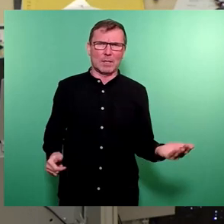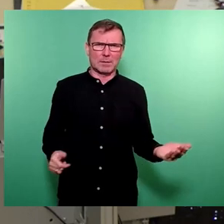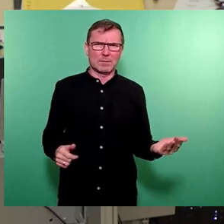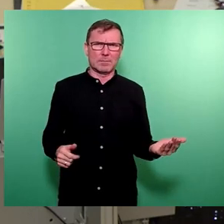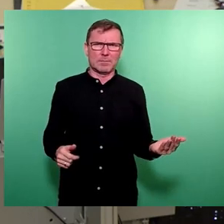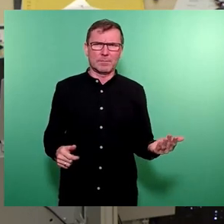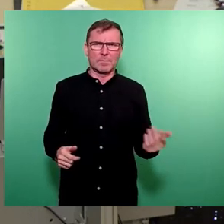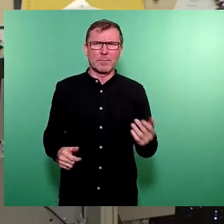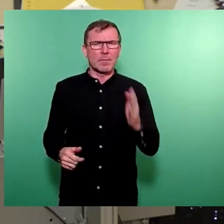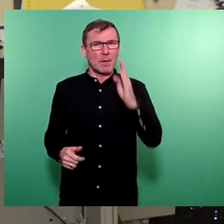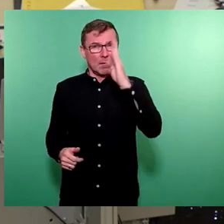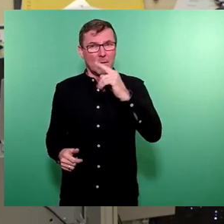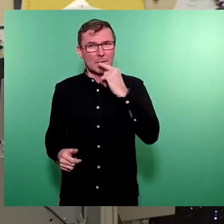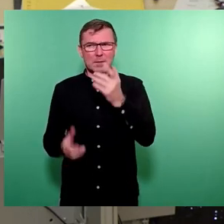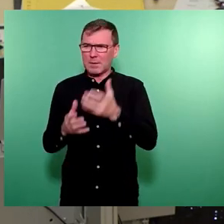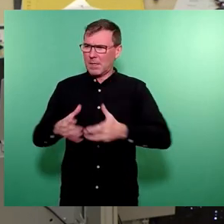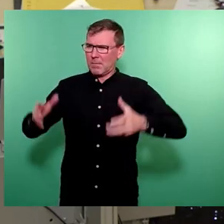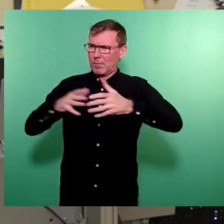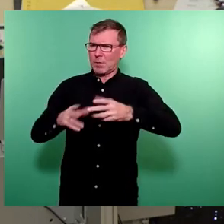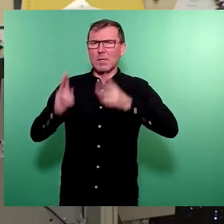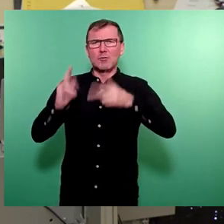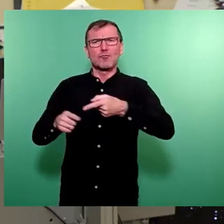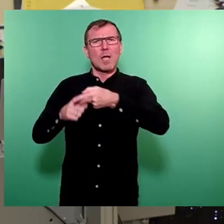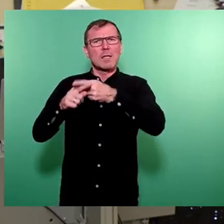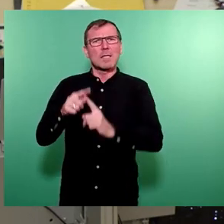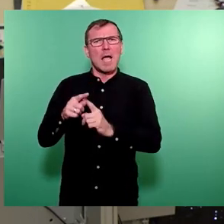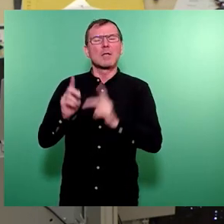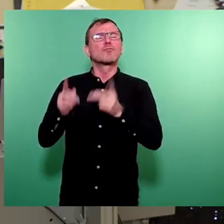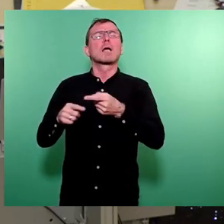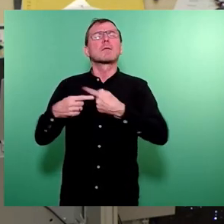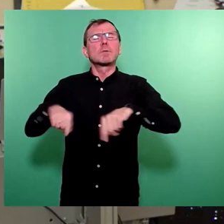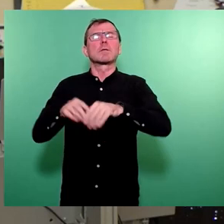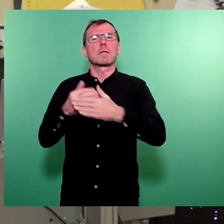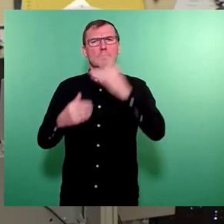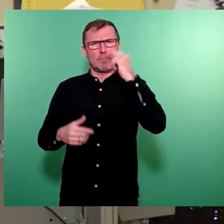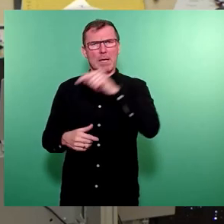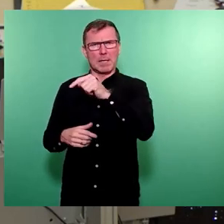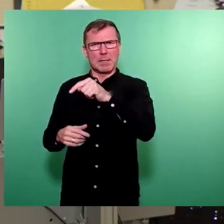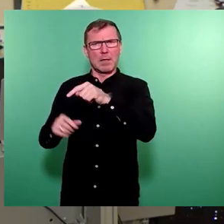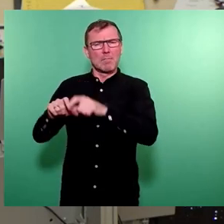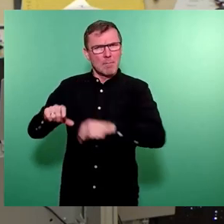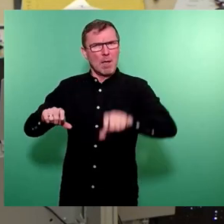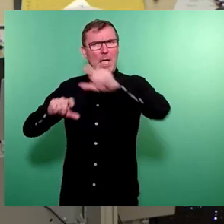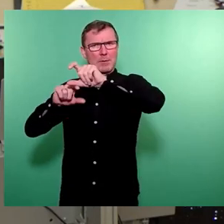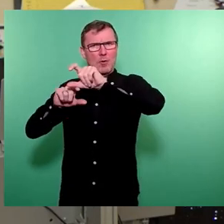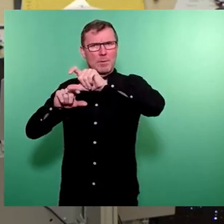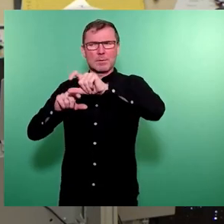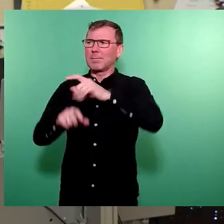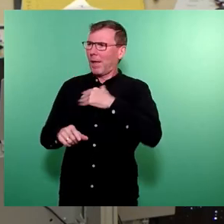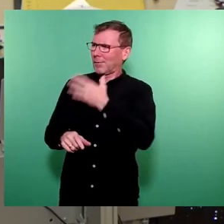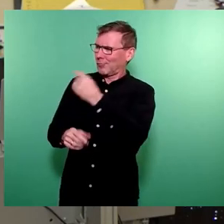Gerade angesprochen, Budget der Stadtteil, der Stadtbezirksbeiräte soll angehoben werden. Ja, da hat es schön erklärt.